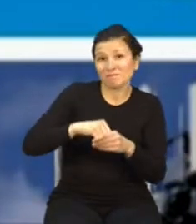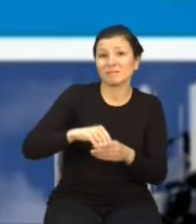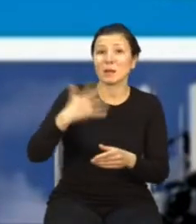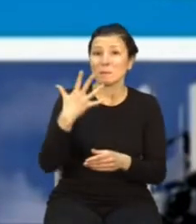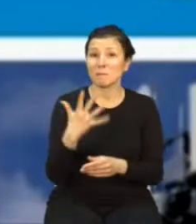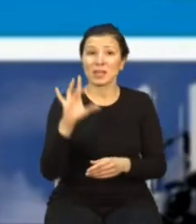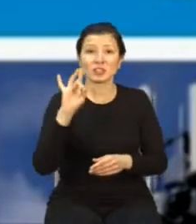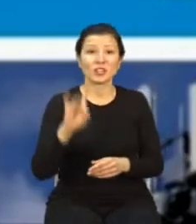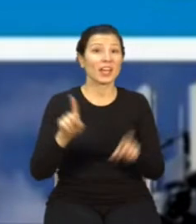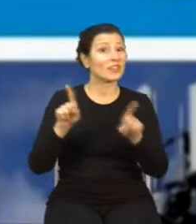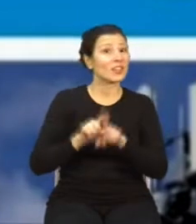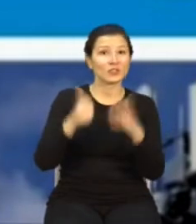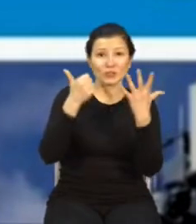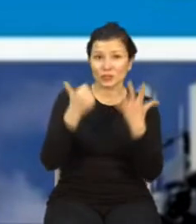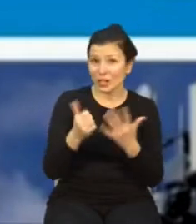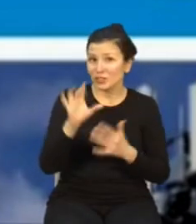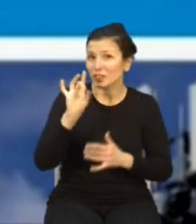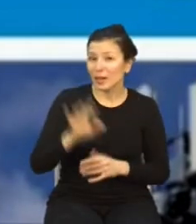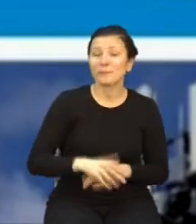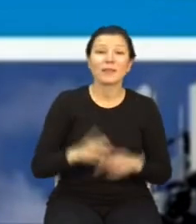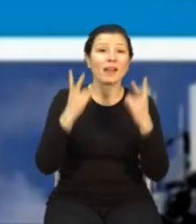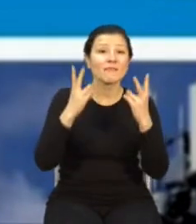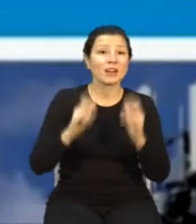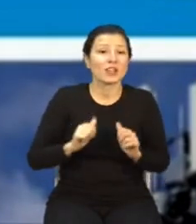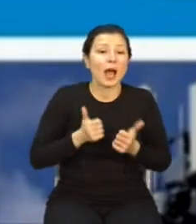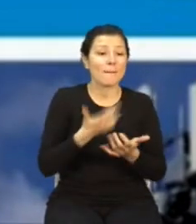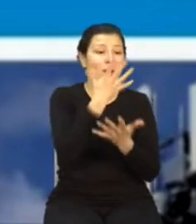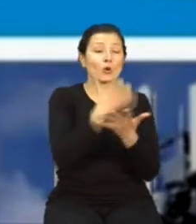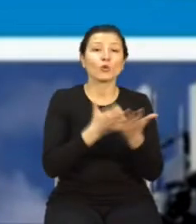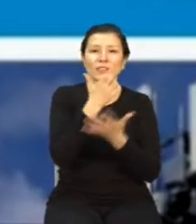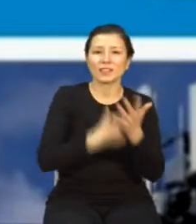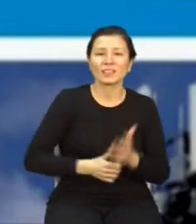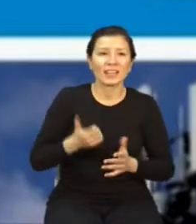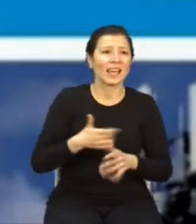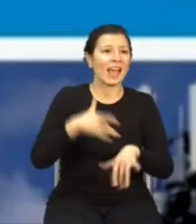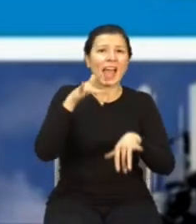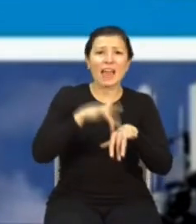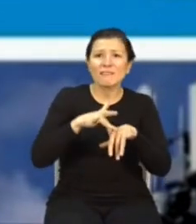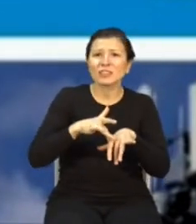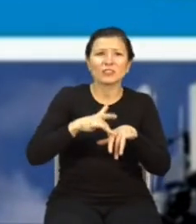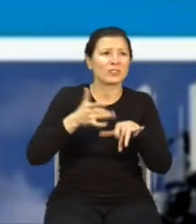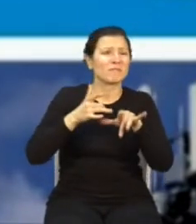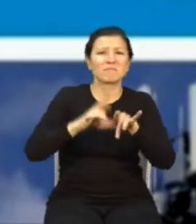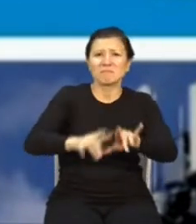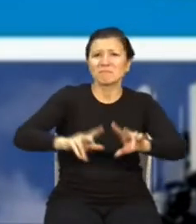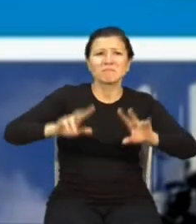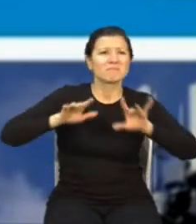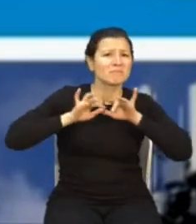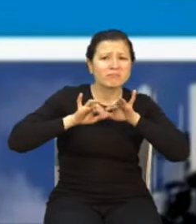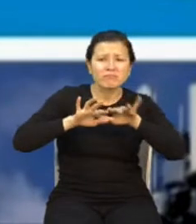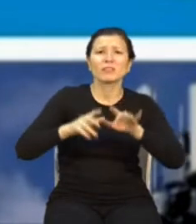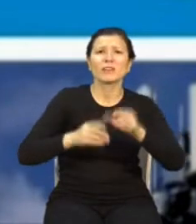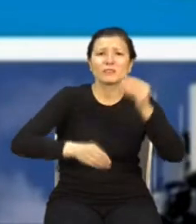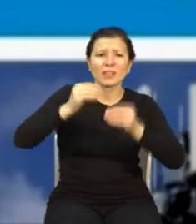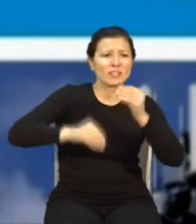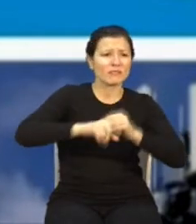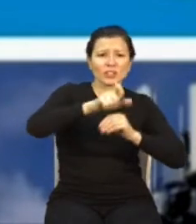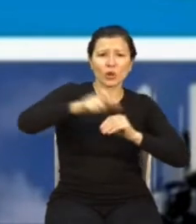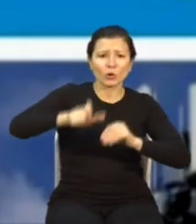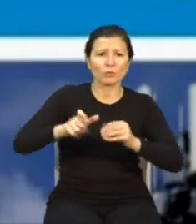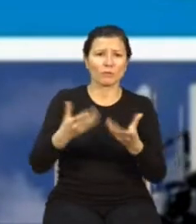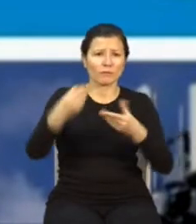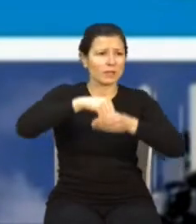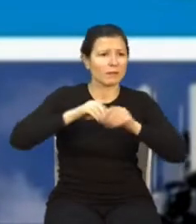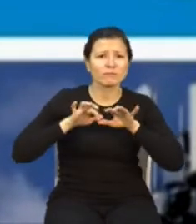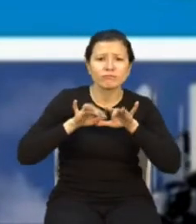i 6G. Bardzo ważnym jest to, by skorzystać z efektu skali. Przez to będziemy mogli dostarczać odpowiednie urządzenia i usługi